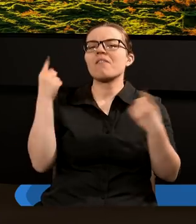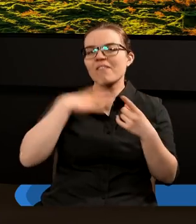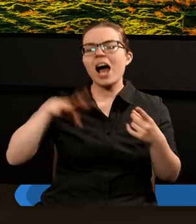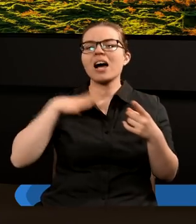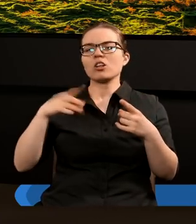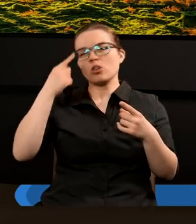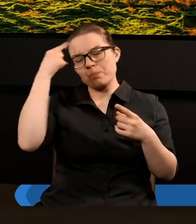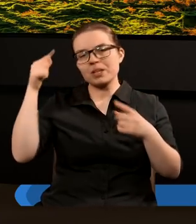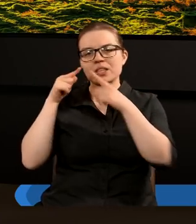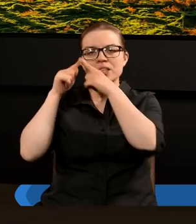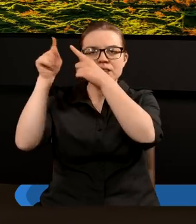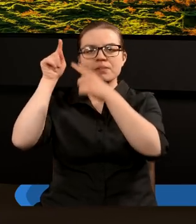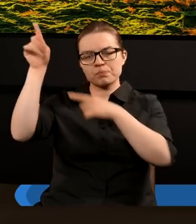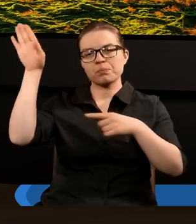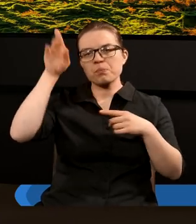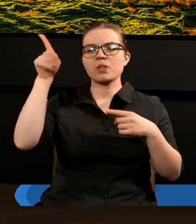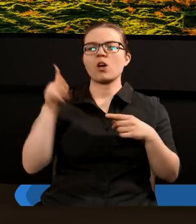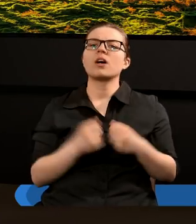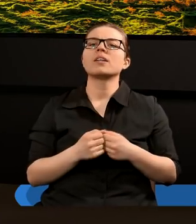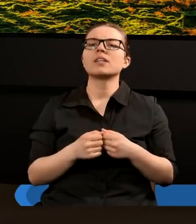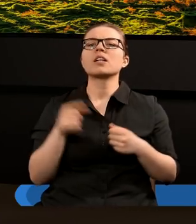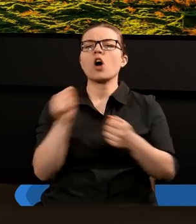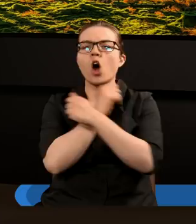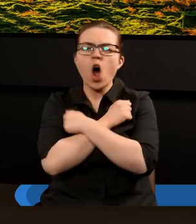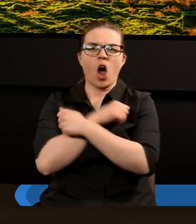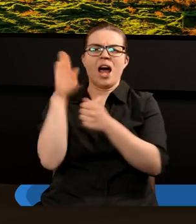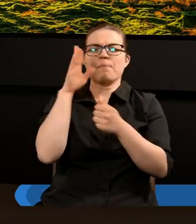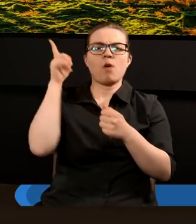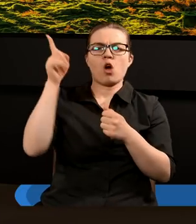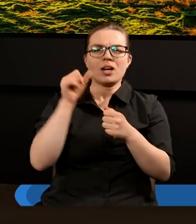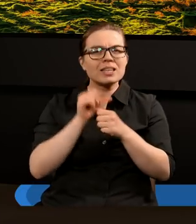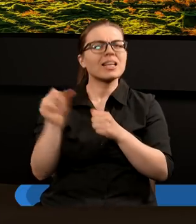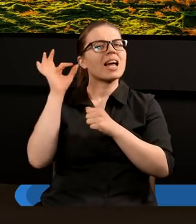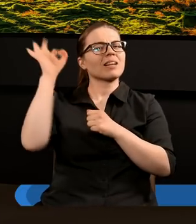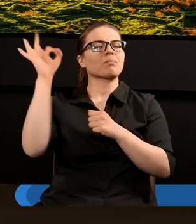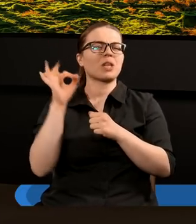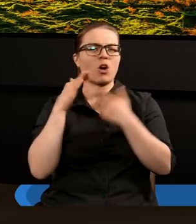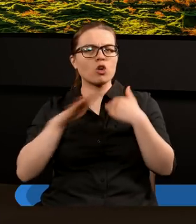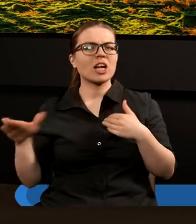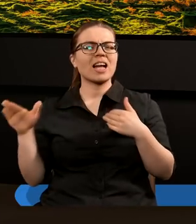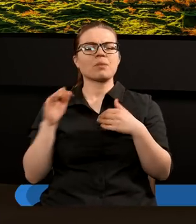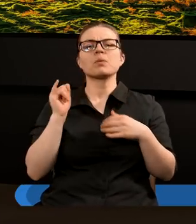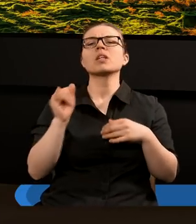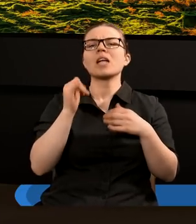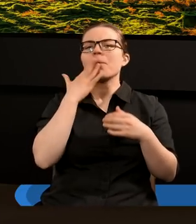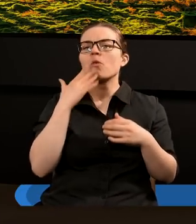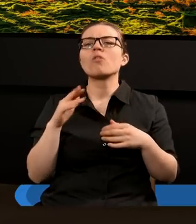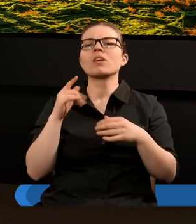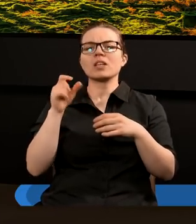warto, ponieważ jest to właśnie taki wyraz, że kochamy Pana Boga, że jesteśmy z Nim w relacji i jak mówił apostoł Jan, jeżeli ktoś mnie kocha,